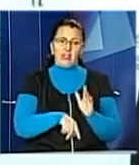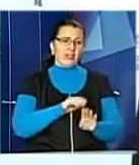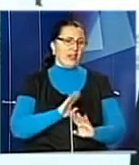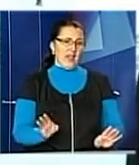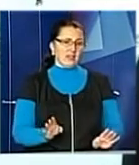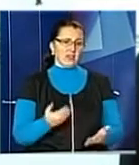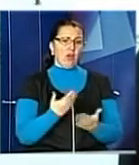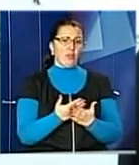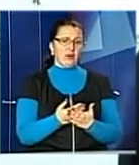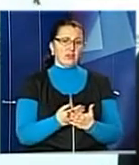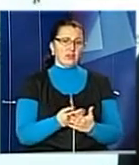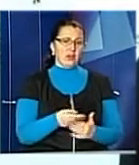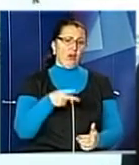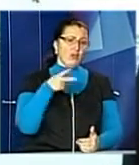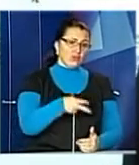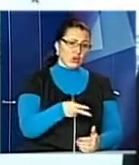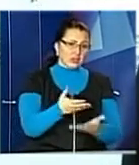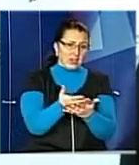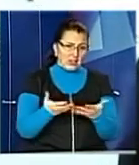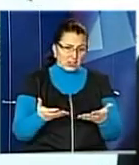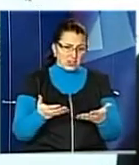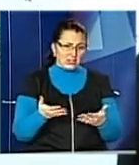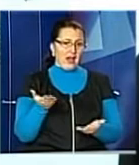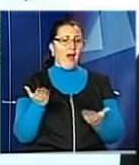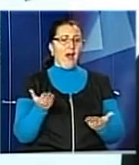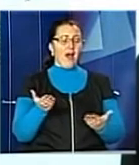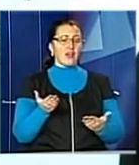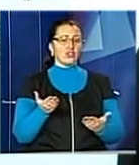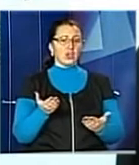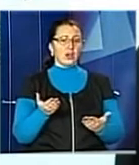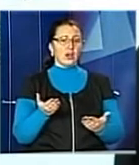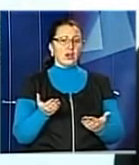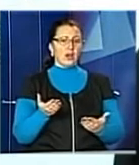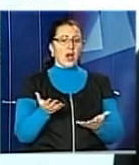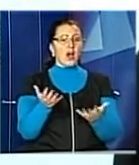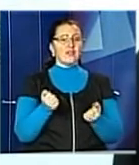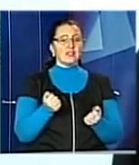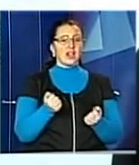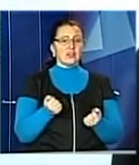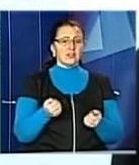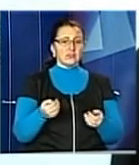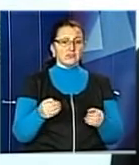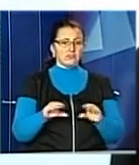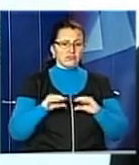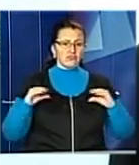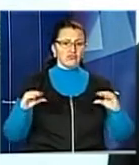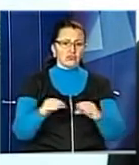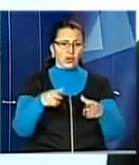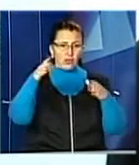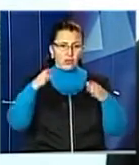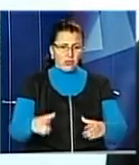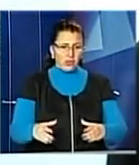Десь близько двох тисяч коштує сама решітка. А якщо взяти з обоєю, тобто колодзяс